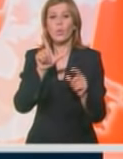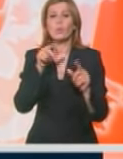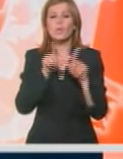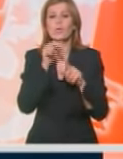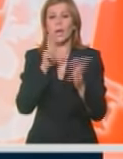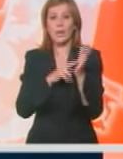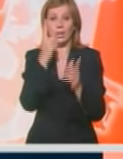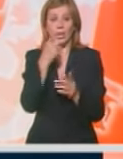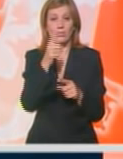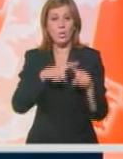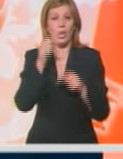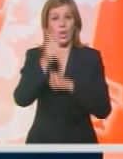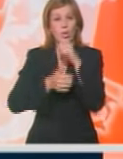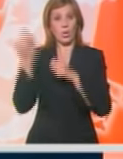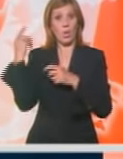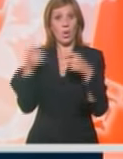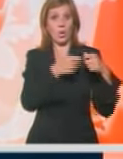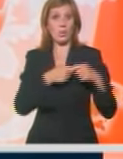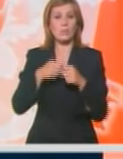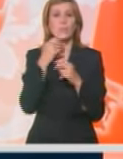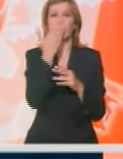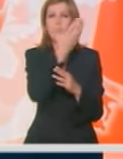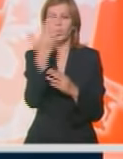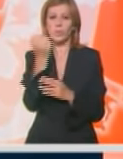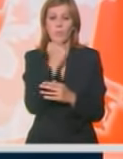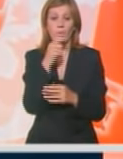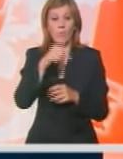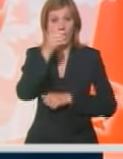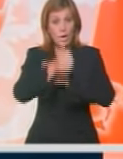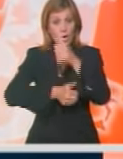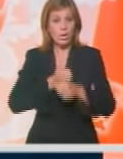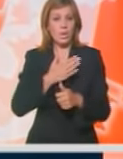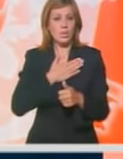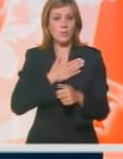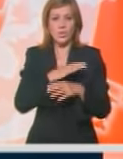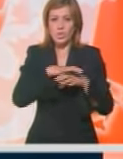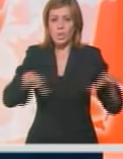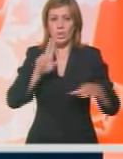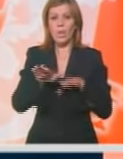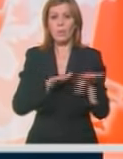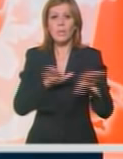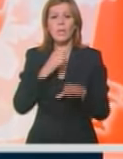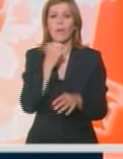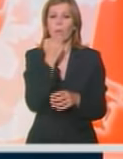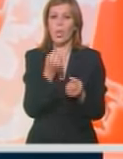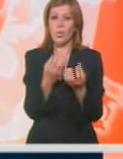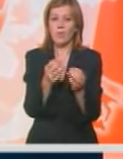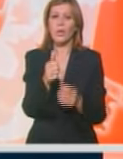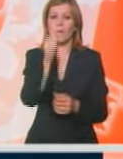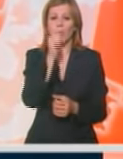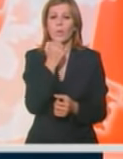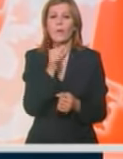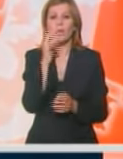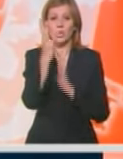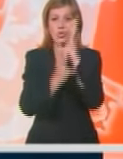Oni zbog toga godinama organizuju privrednu izložbu. A ove godine svoj štand ima i Ministarstvo poljoprivrede, vodoprivrede